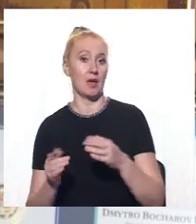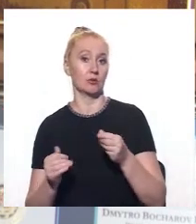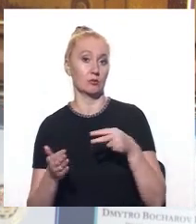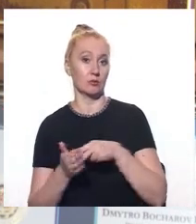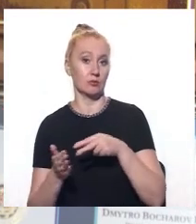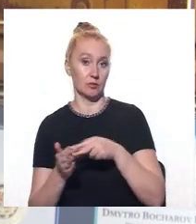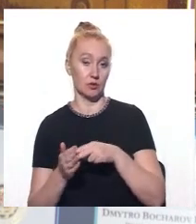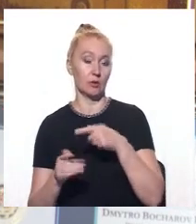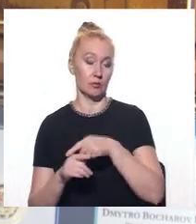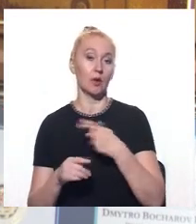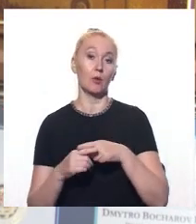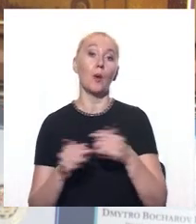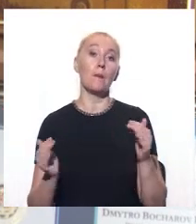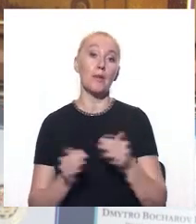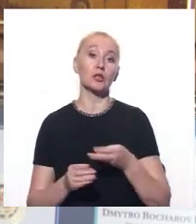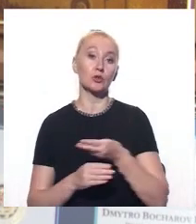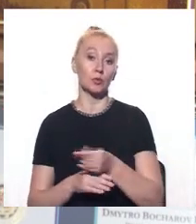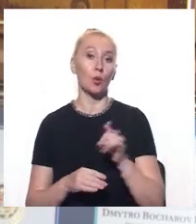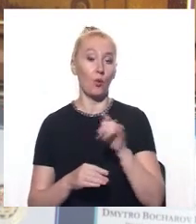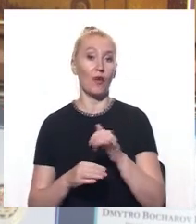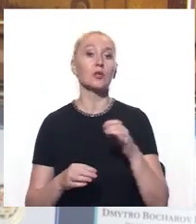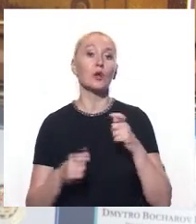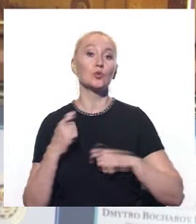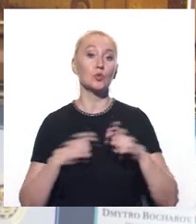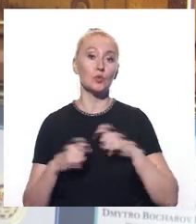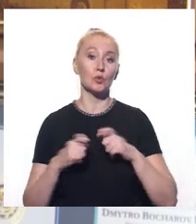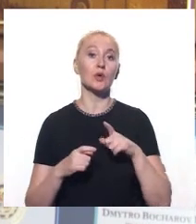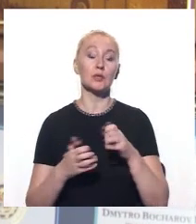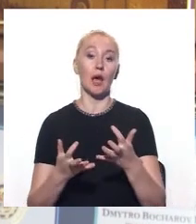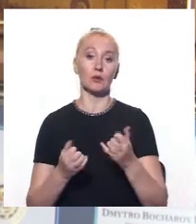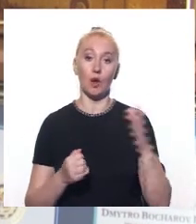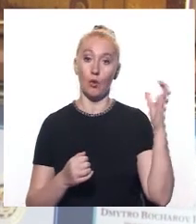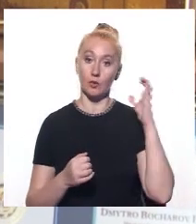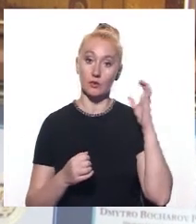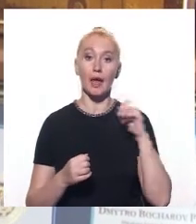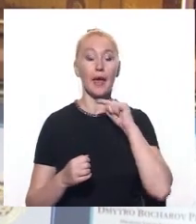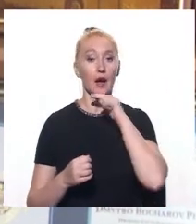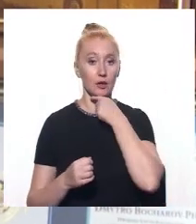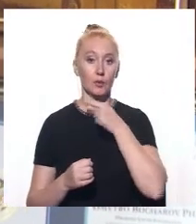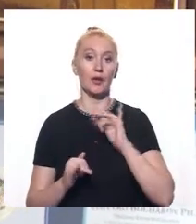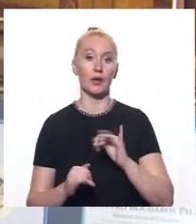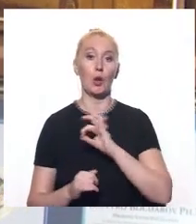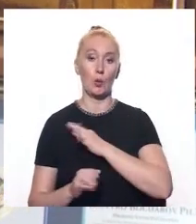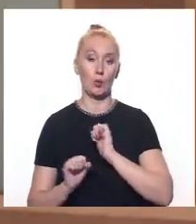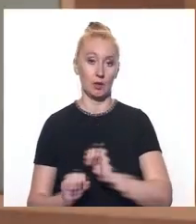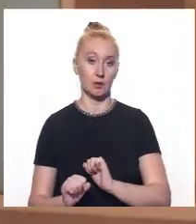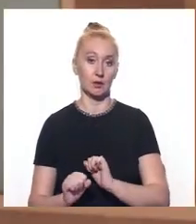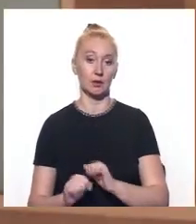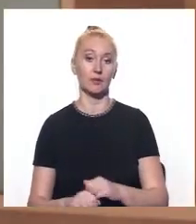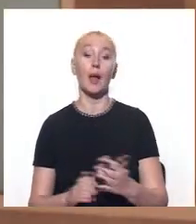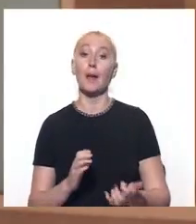вартість, і тим менше платитимуть у вас студенти за одержання освіти, економіста і юриста.